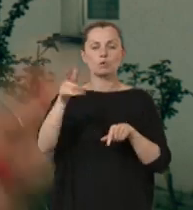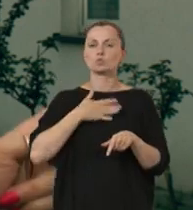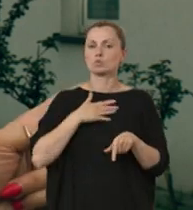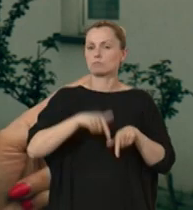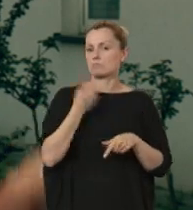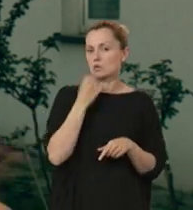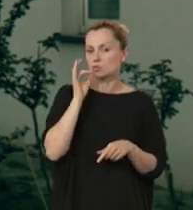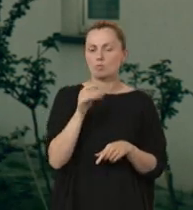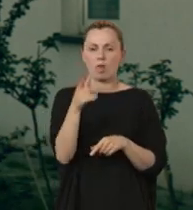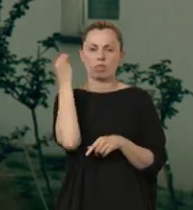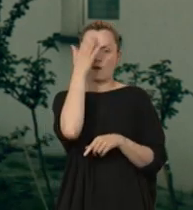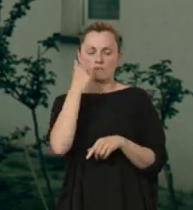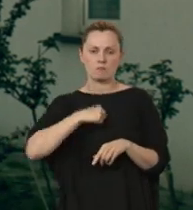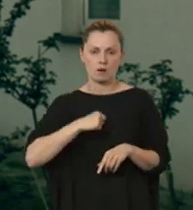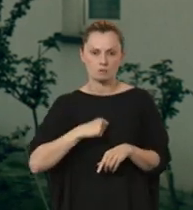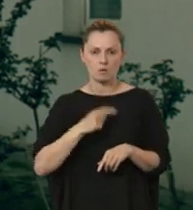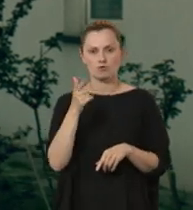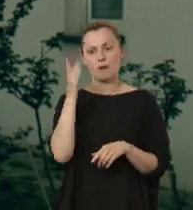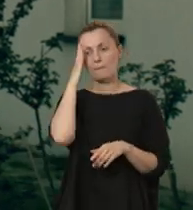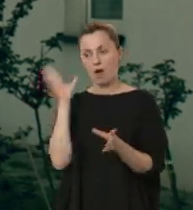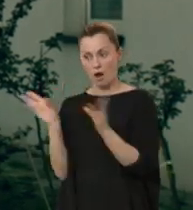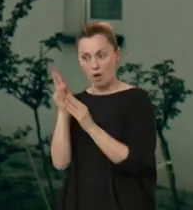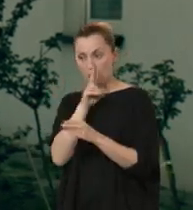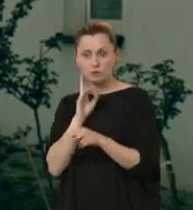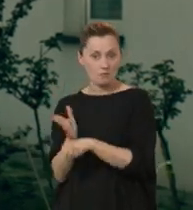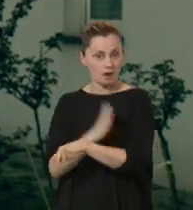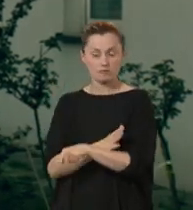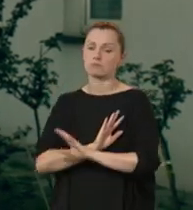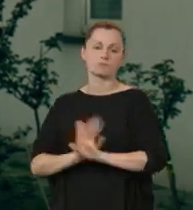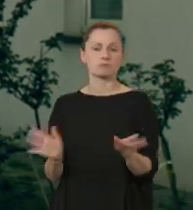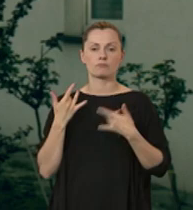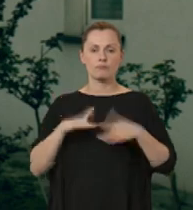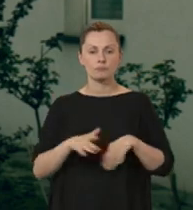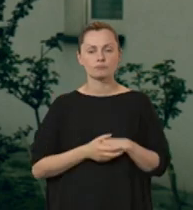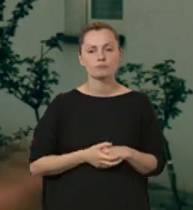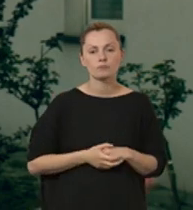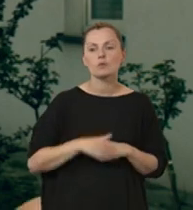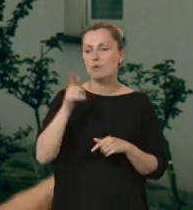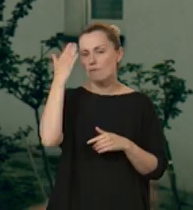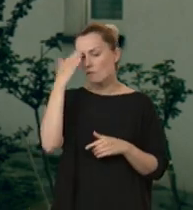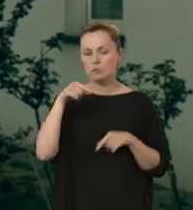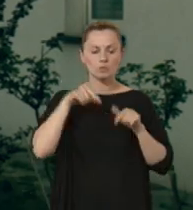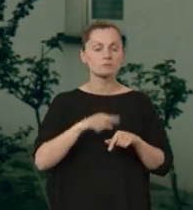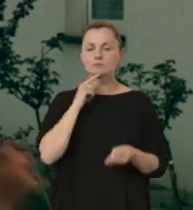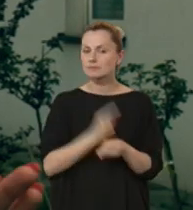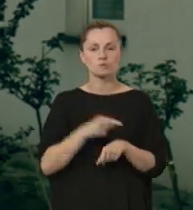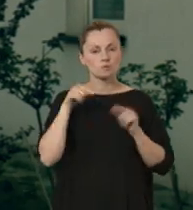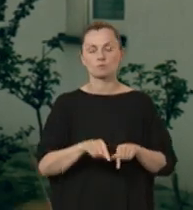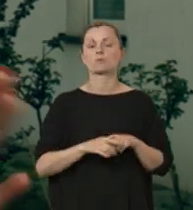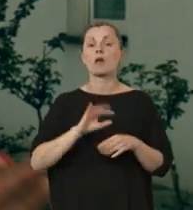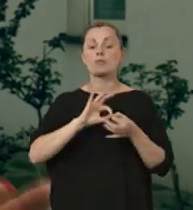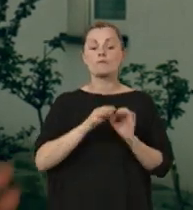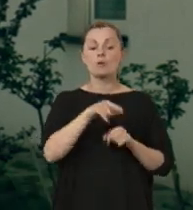jest mu tu bardzo dobrze. I nie wyobraża sobie mieszkania z rodzicami tak, jak to było wcześniej. Zdecydowanie tu i nawet jak